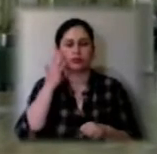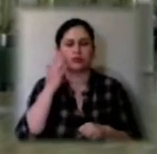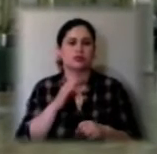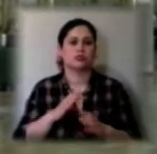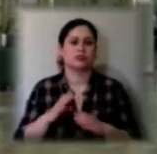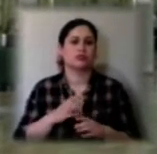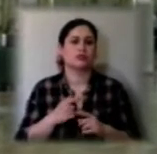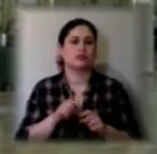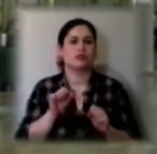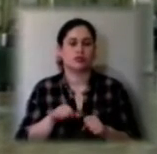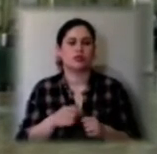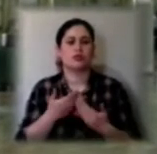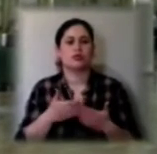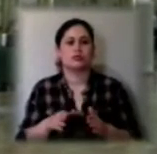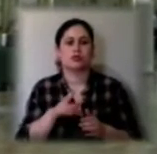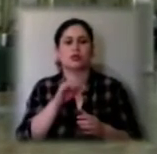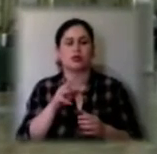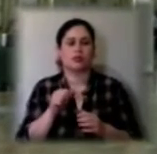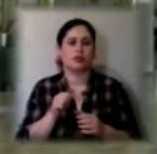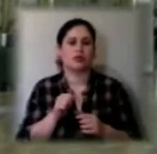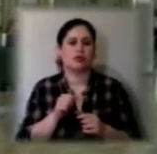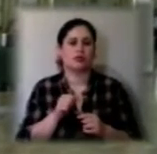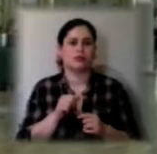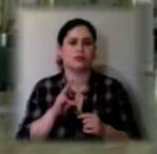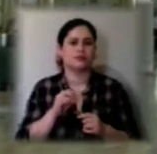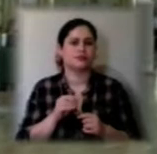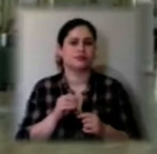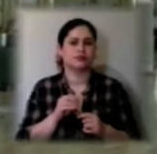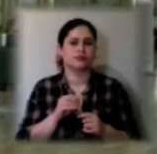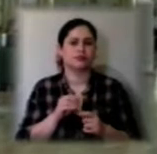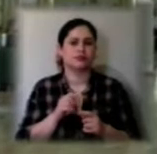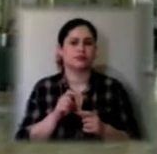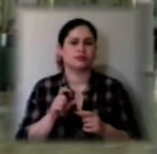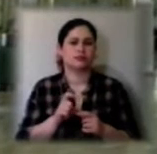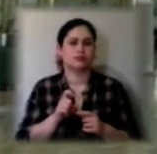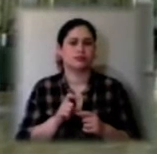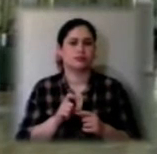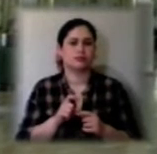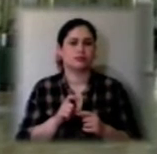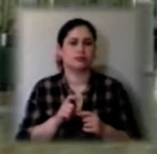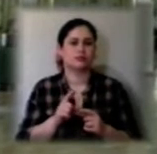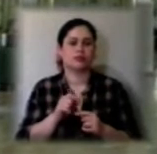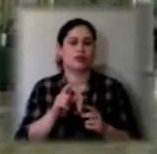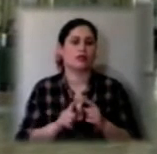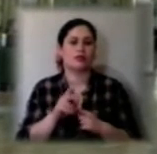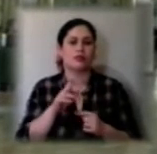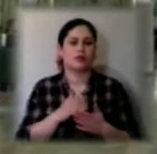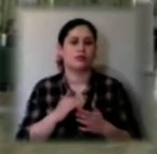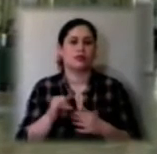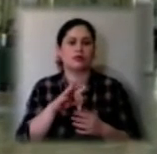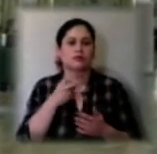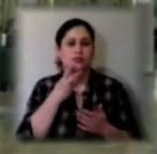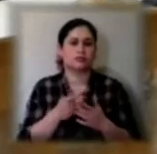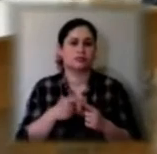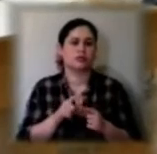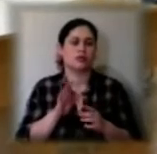розкривати тему не з навчальної програми, а те, як він це бачить, як він буде це на майбутньому